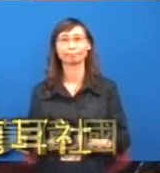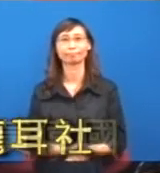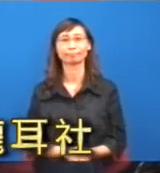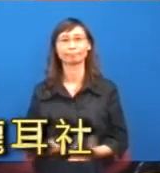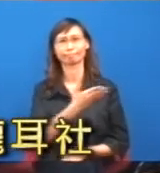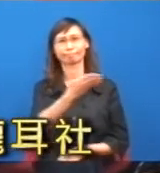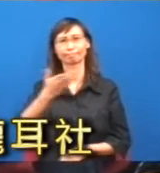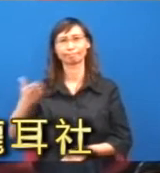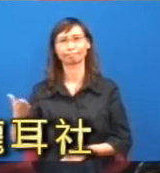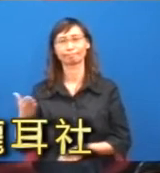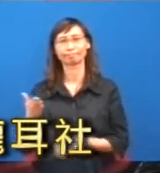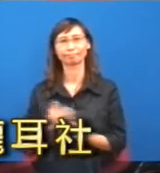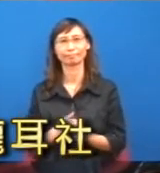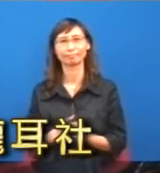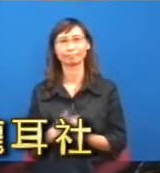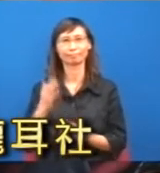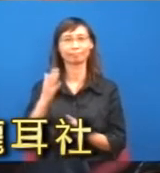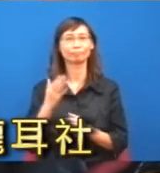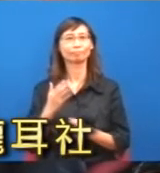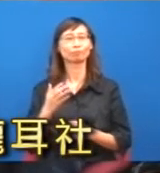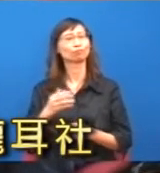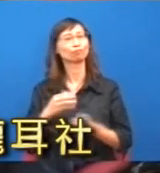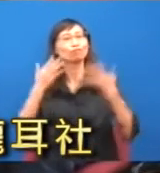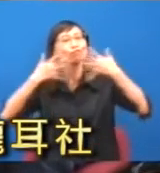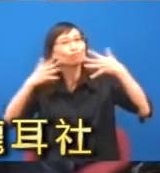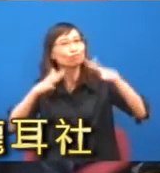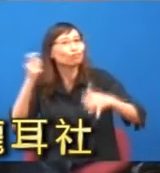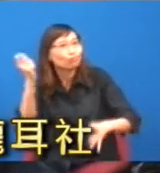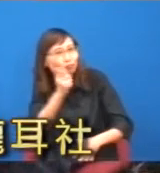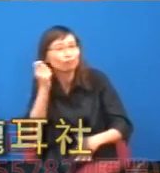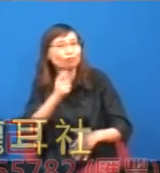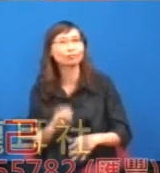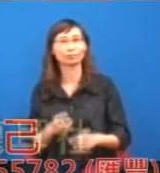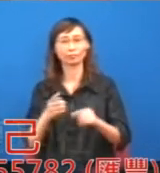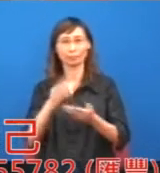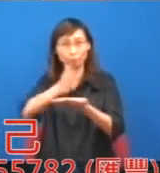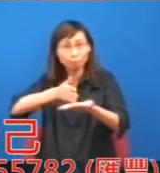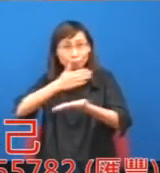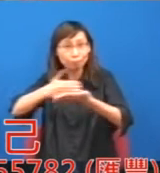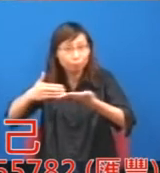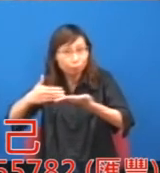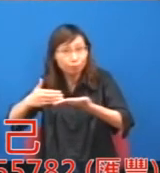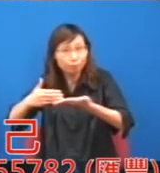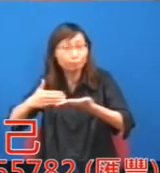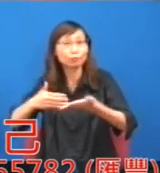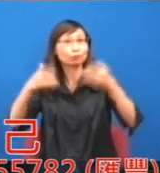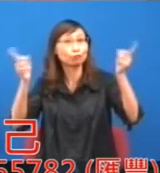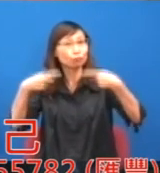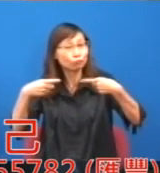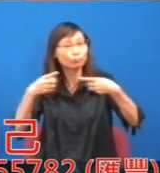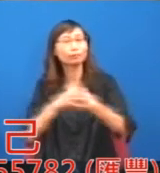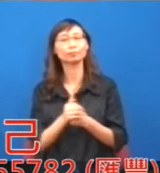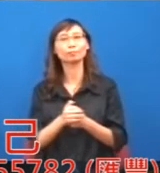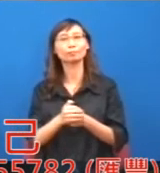接近週末又放假無論是中秋節日日或者是中秋節日日之日